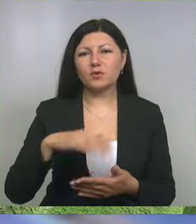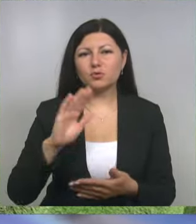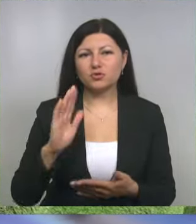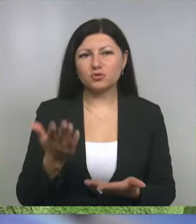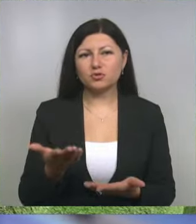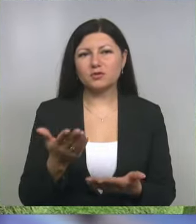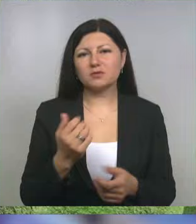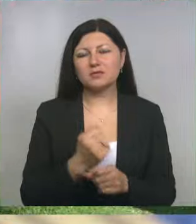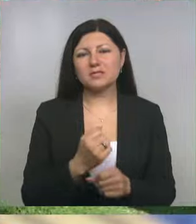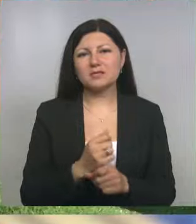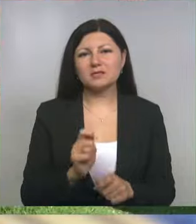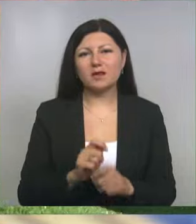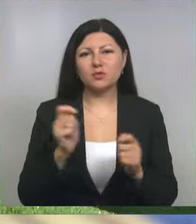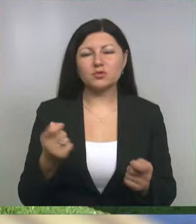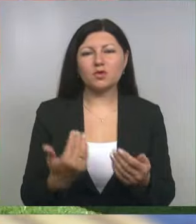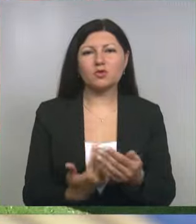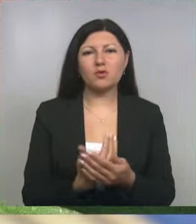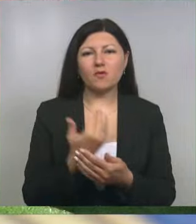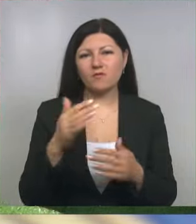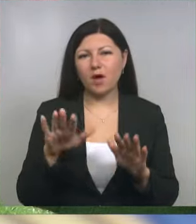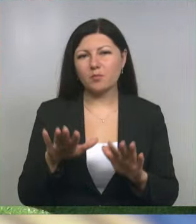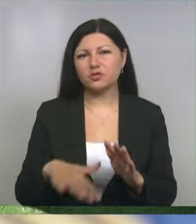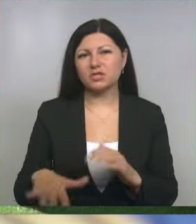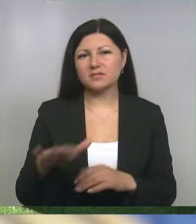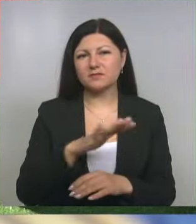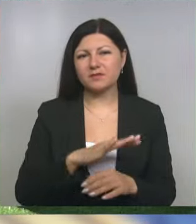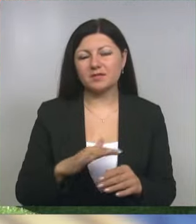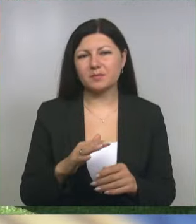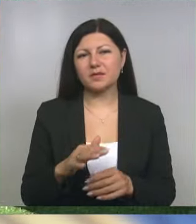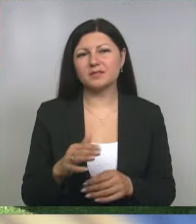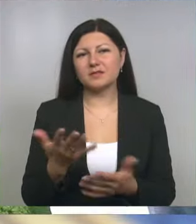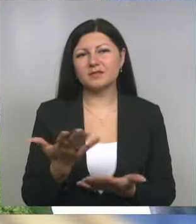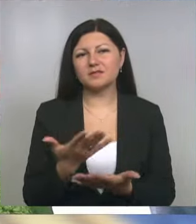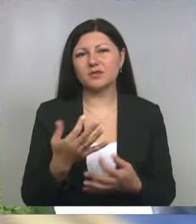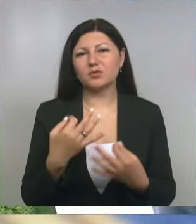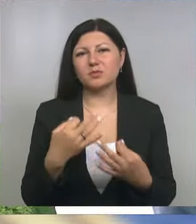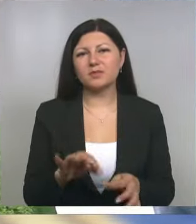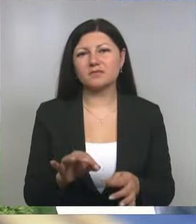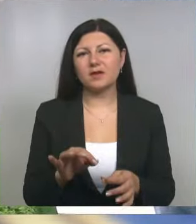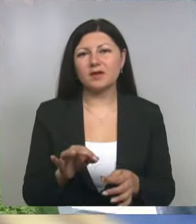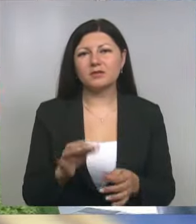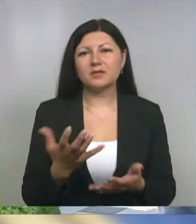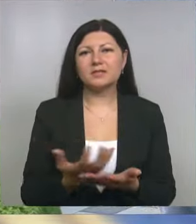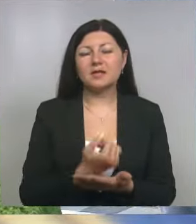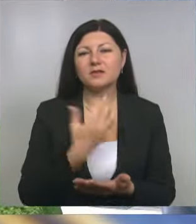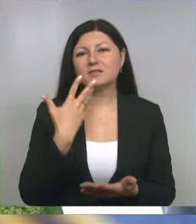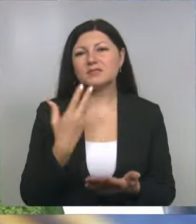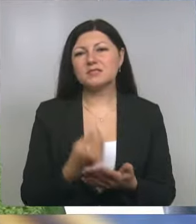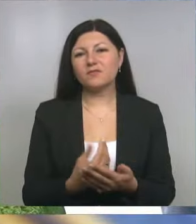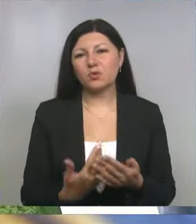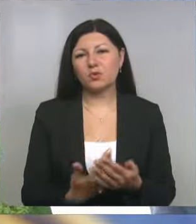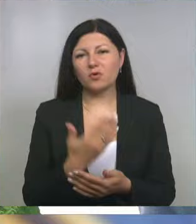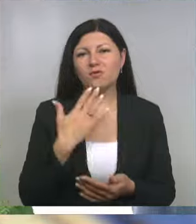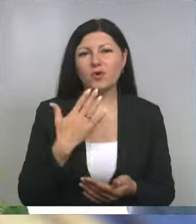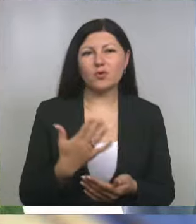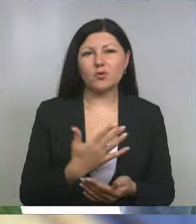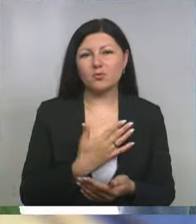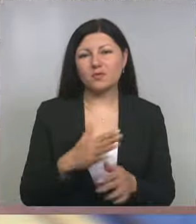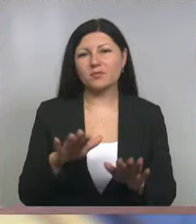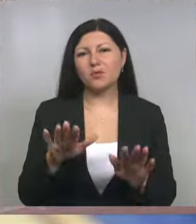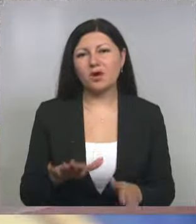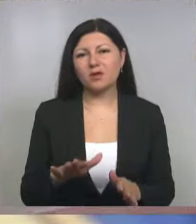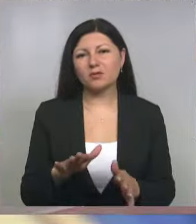сторону. Создаются новые общественные пространства, которые позволяют найти свой новый любимый уголок